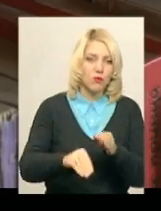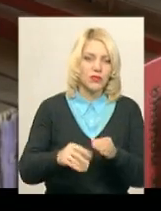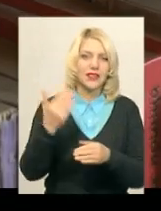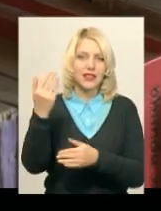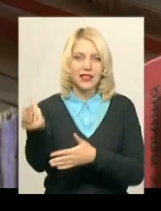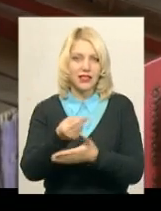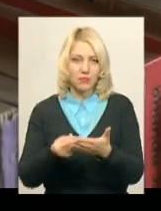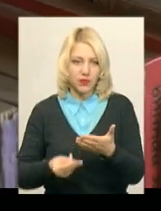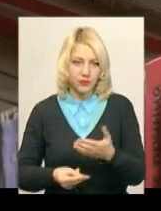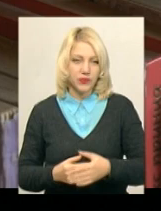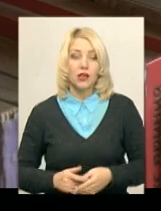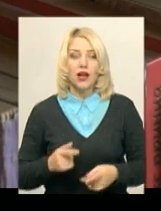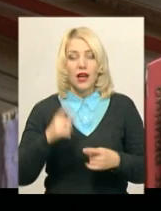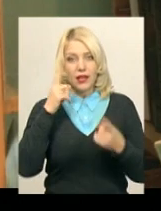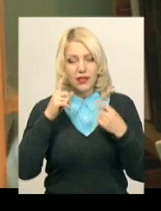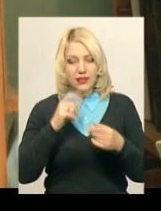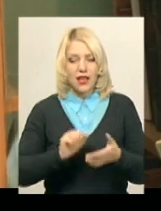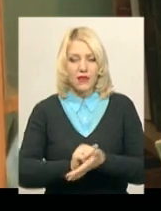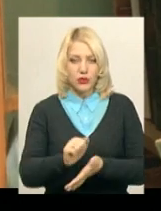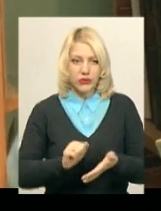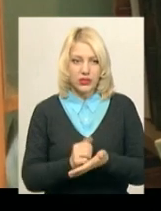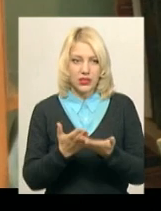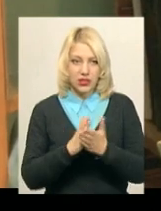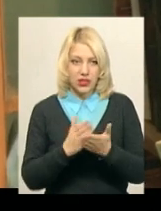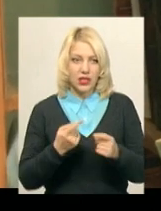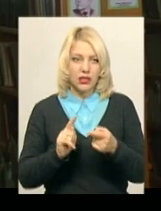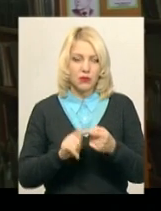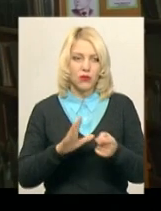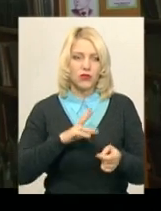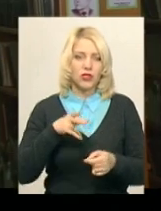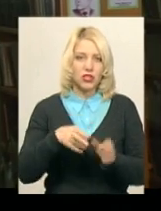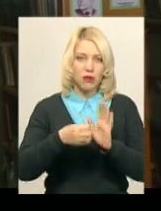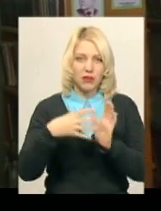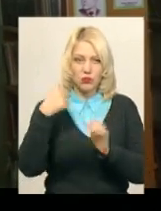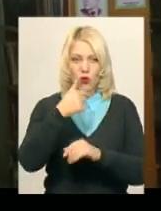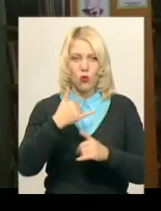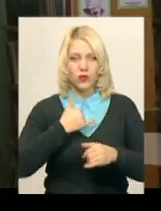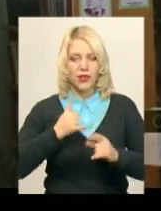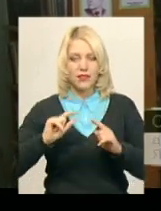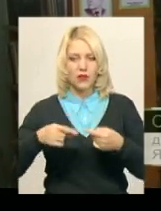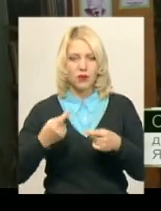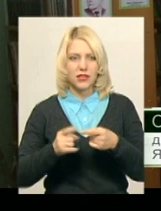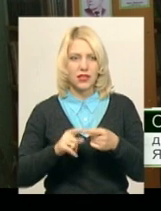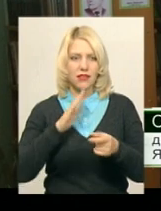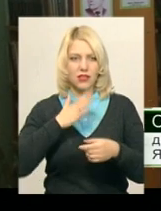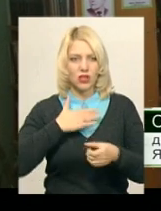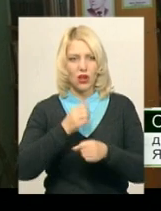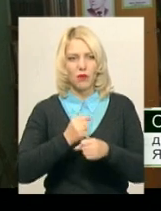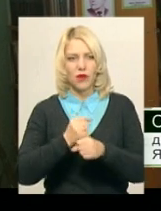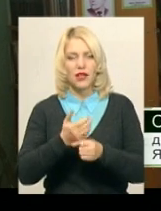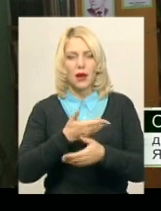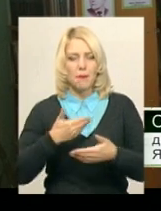Ідея займатися книговидавництвом з'явилась у 2015 році. Нас вимагає, по-перше, це робота наша. Ми